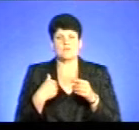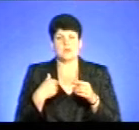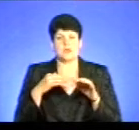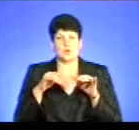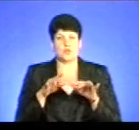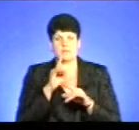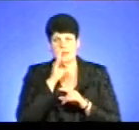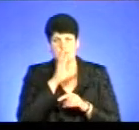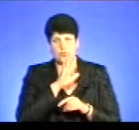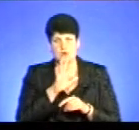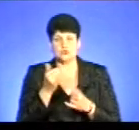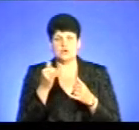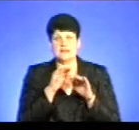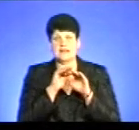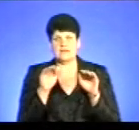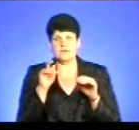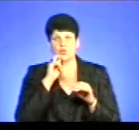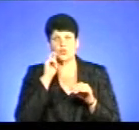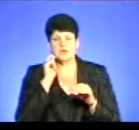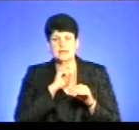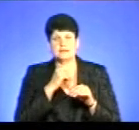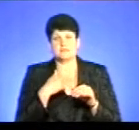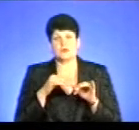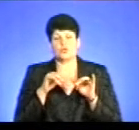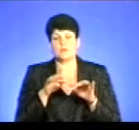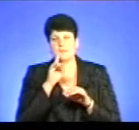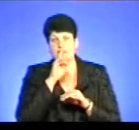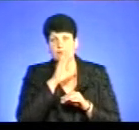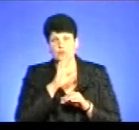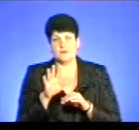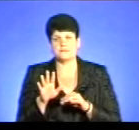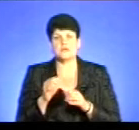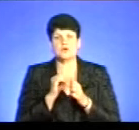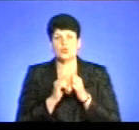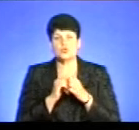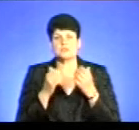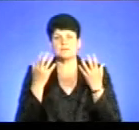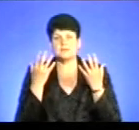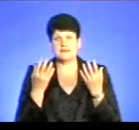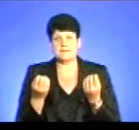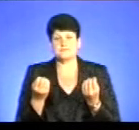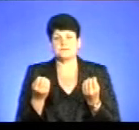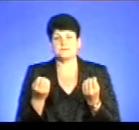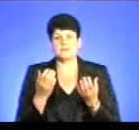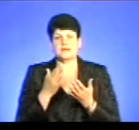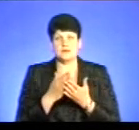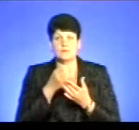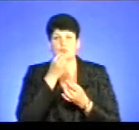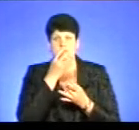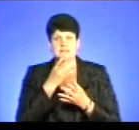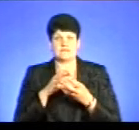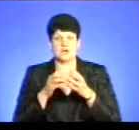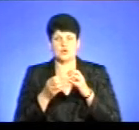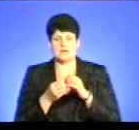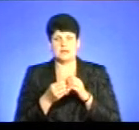досить непогано. Сьогодні на рівні України ми рухаємося досить непогано. І з кожним днем є відповідні позитивні результати.